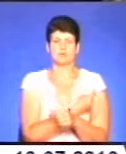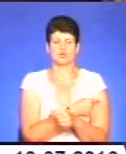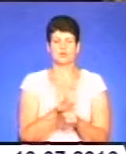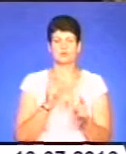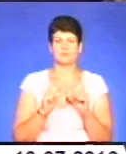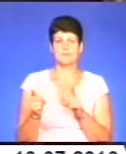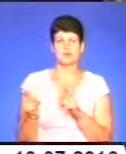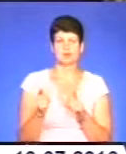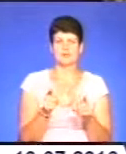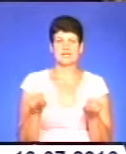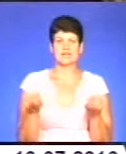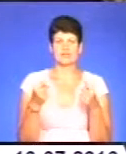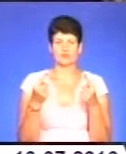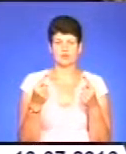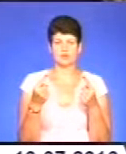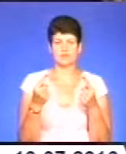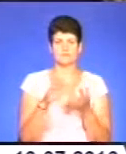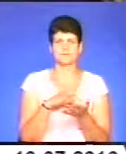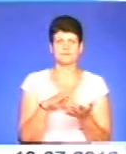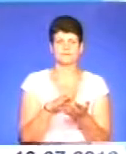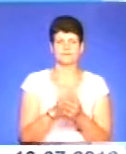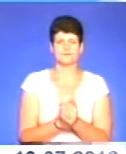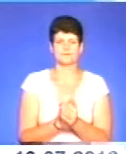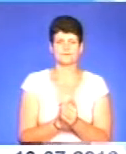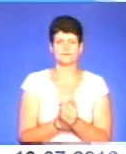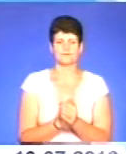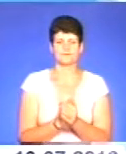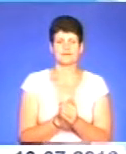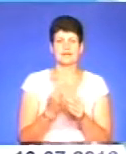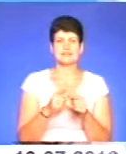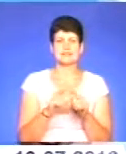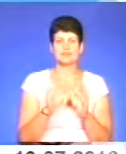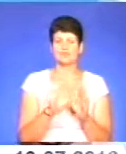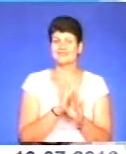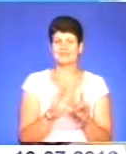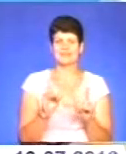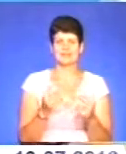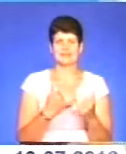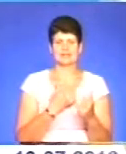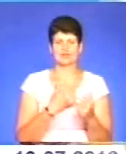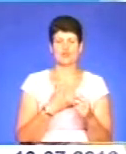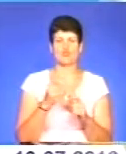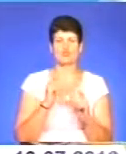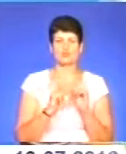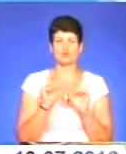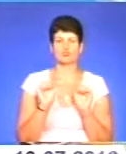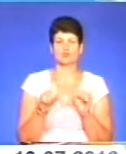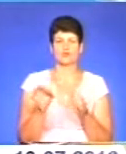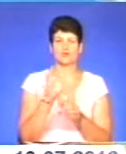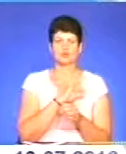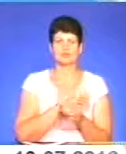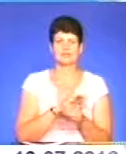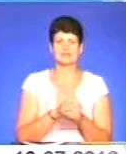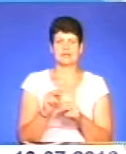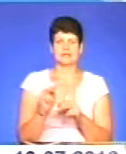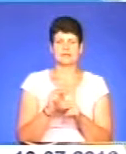підготували для створення симуляційного центру. Це буде не тільки для нашого університету, його зможуть використовувати знову ж таки для вишколів, для